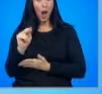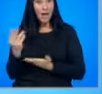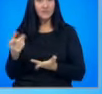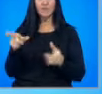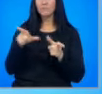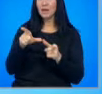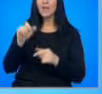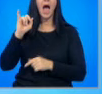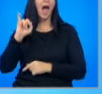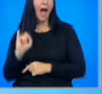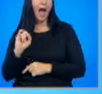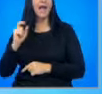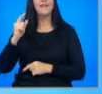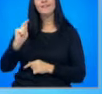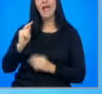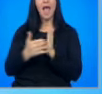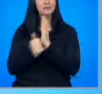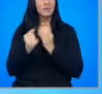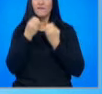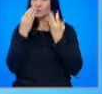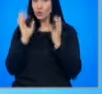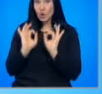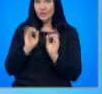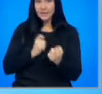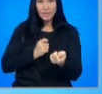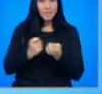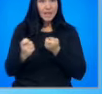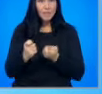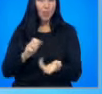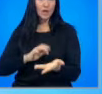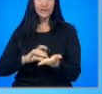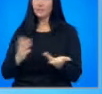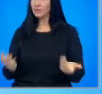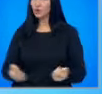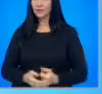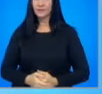Милена, IT-експертите? Възможна ли е наистина манипулация на машината?